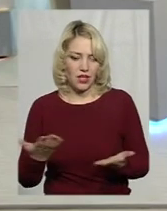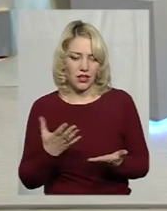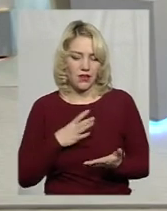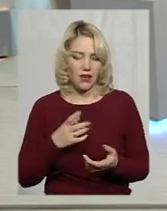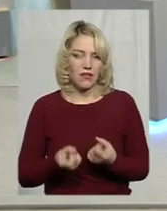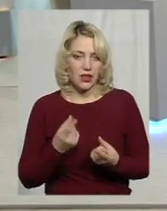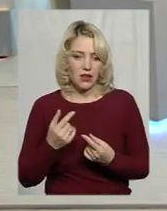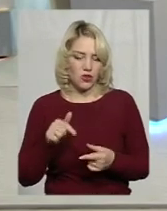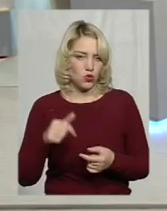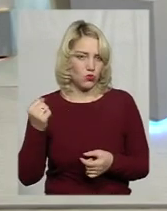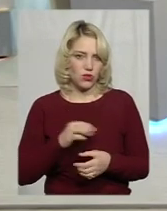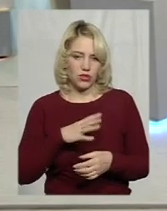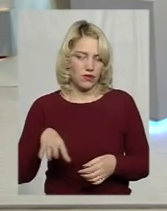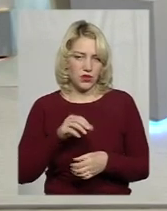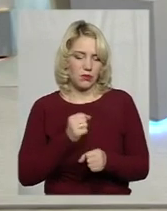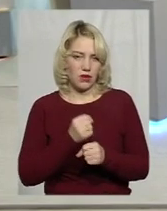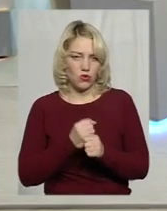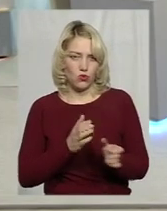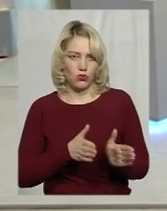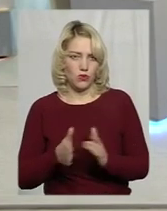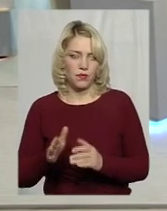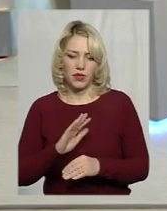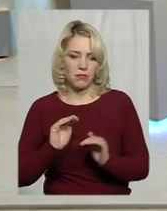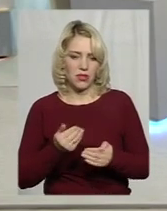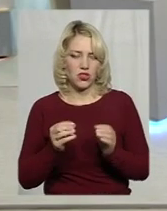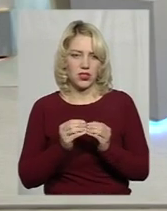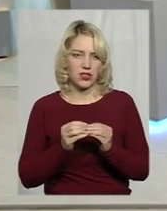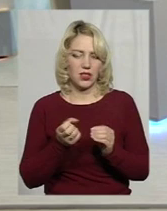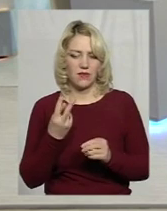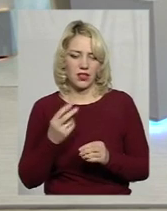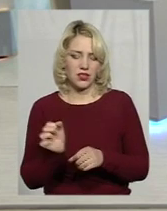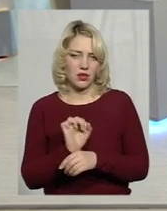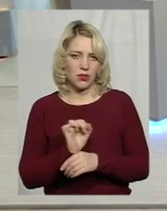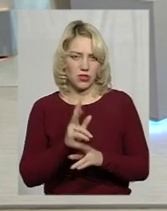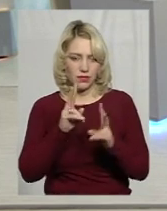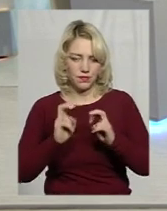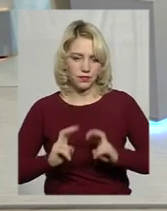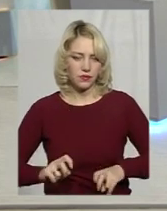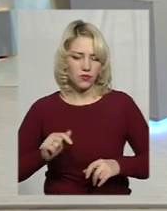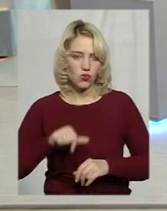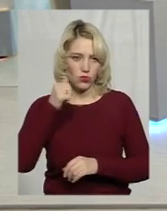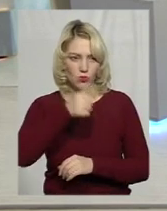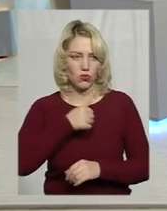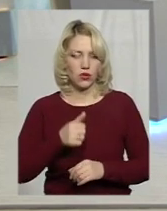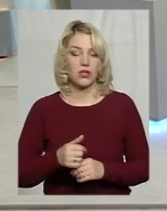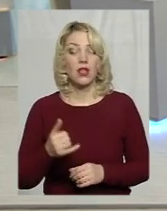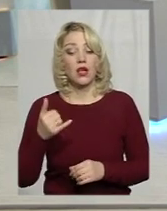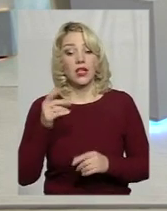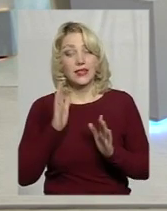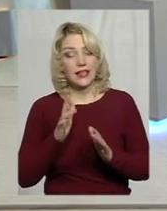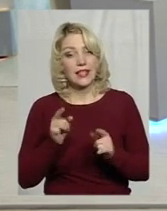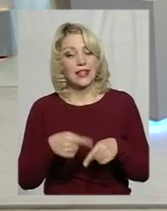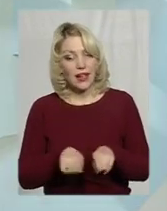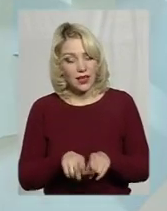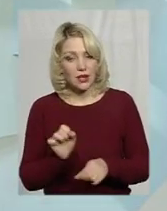машин, то на цьому тижні все вже працює, не менше 10-12 машин в день у нас оформляється. Тільки цих машин. У нас ще інші машини